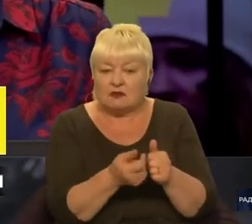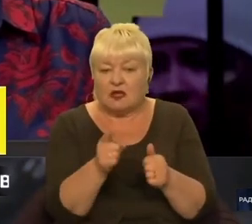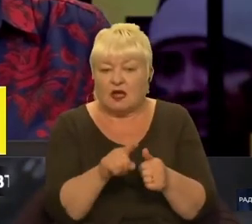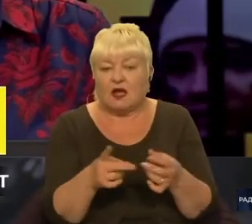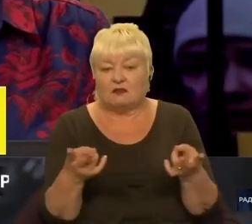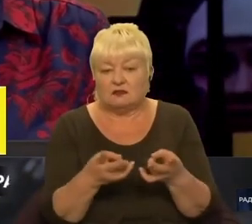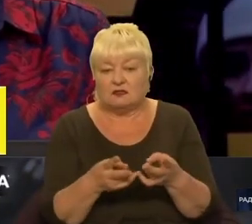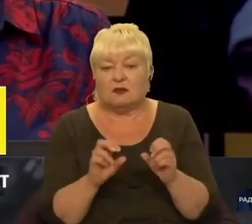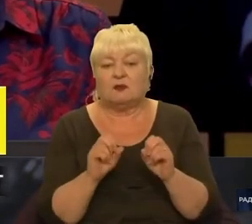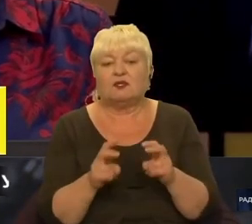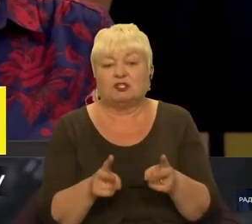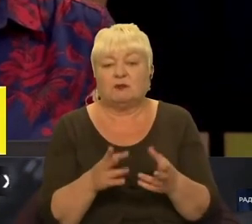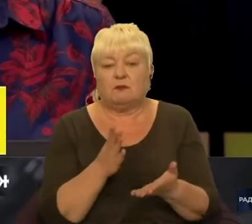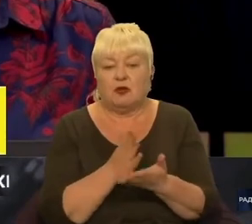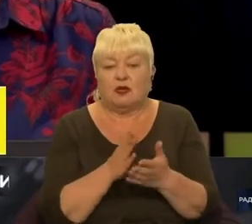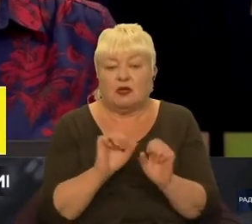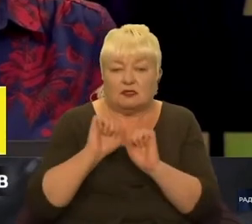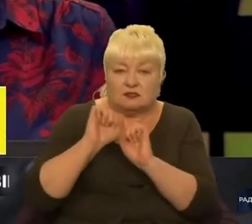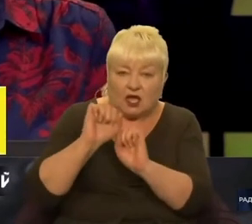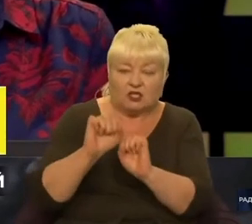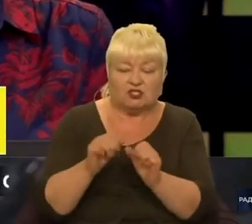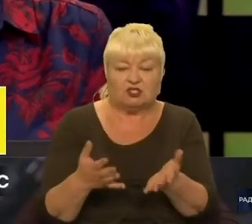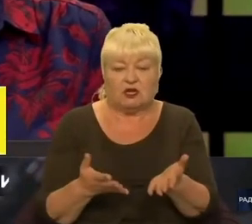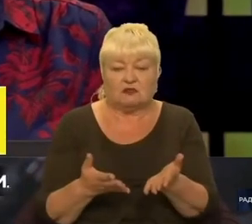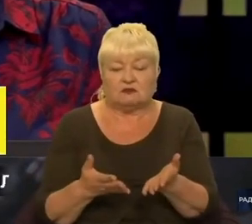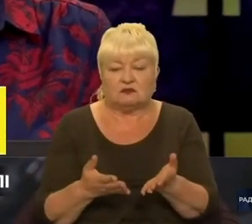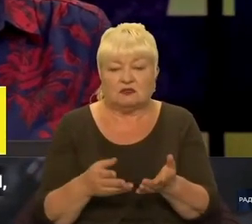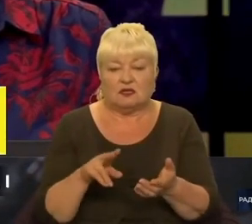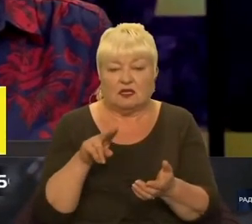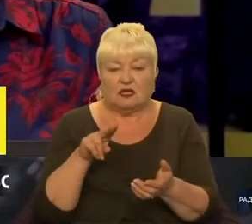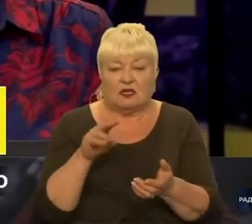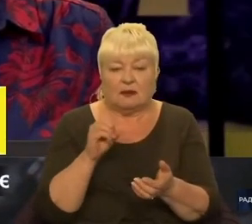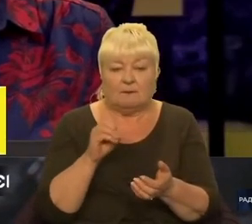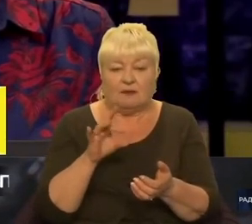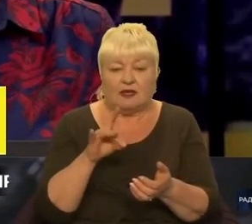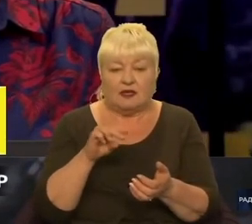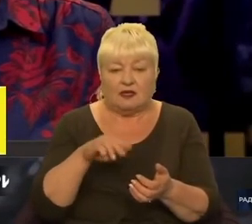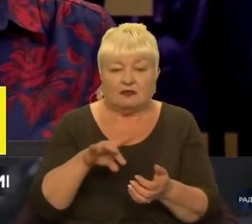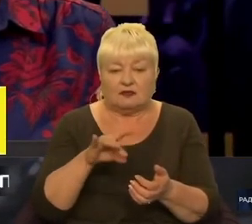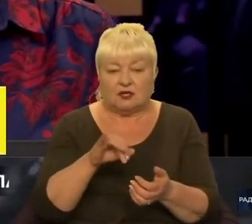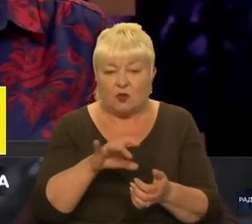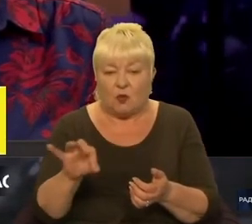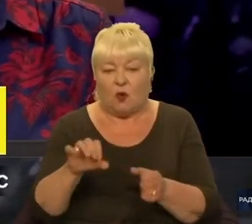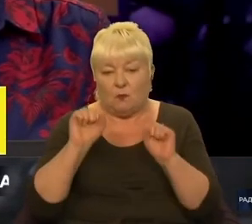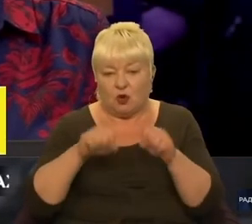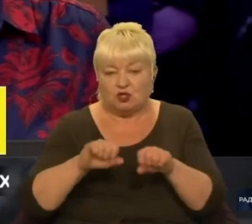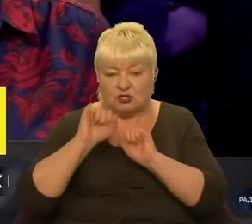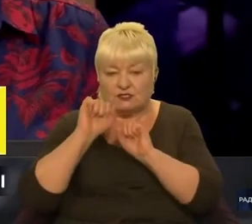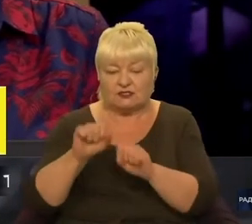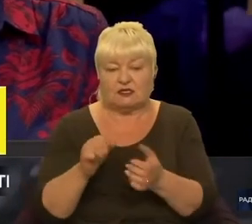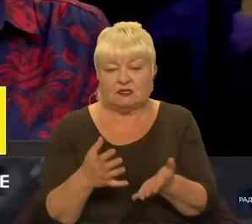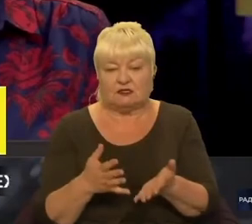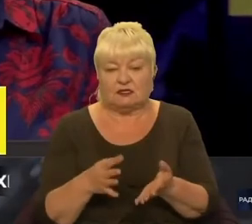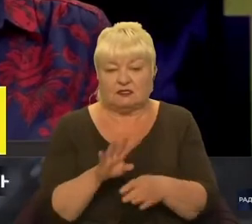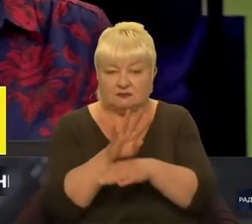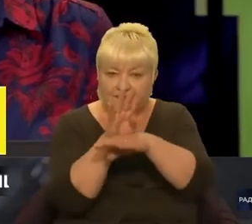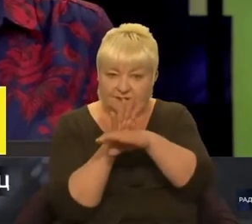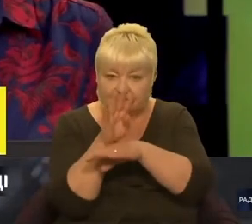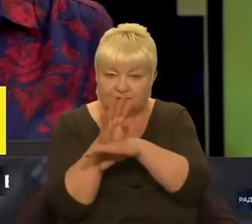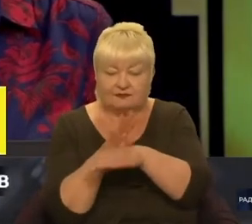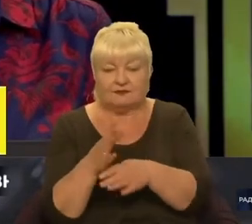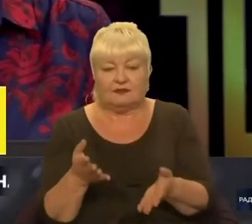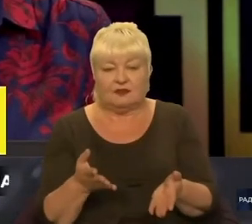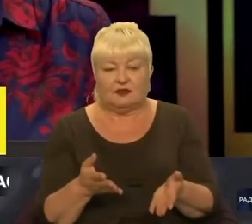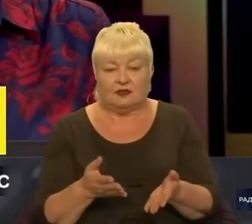чимось захищати. Зрозуміло, що системи Петріо, які можуть захистити від балістики, системи Айрісті, Насан, які ми сьогодні